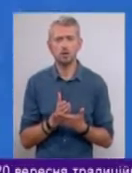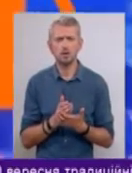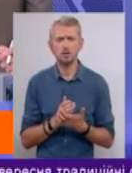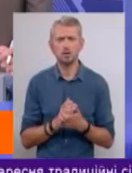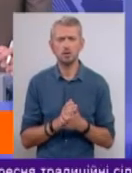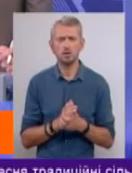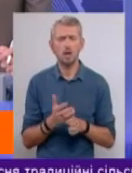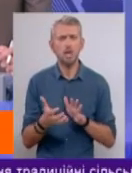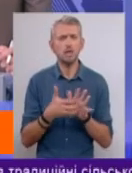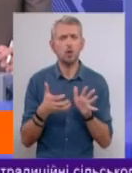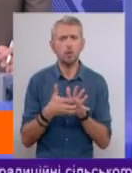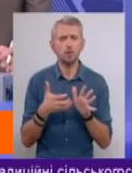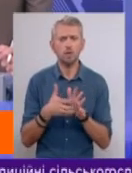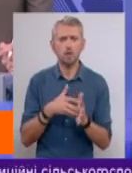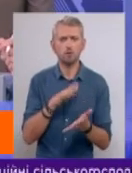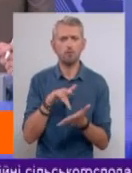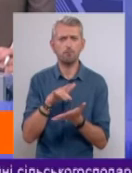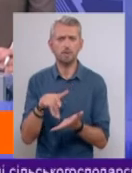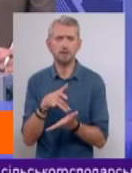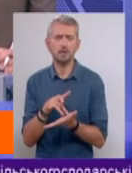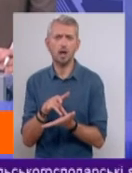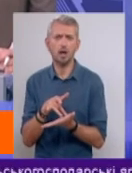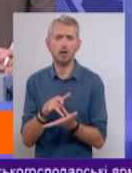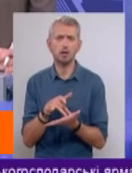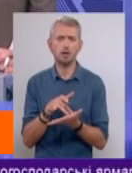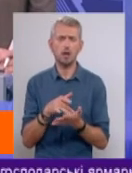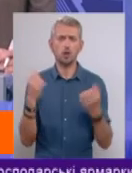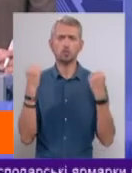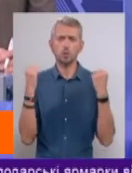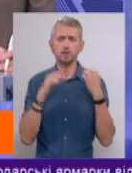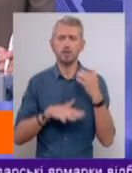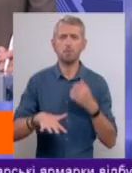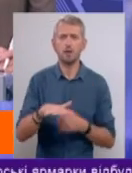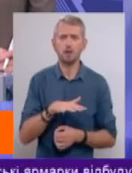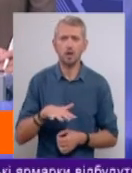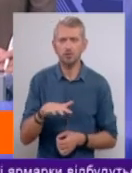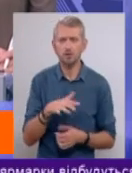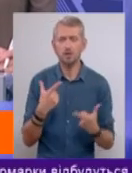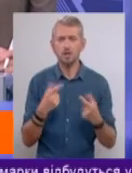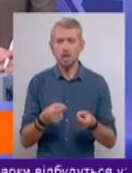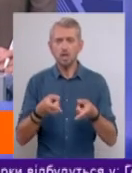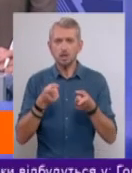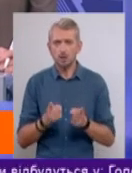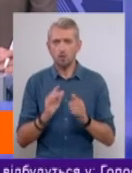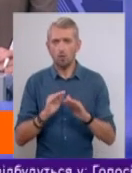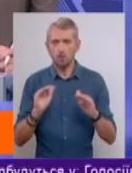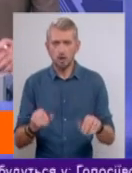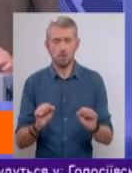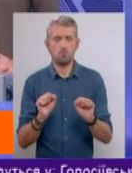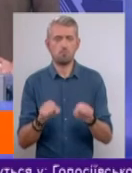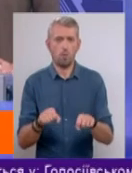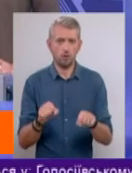недостатність у містах, зокрема, спортивних майданчиків, де дійсно діти могли б